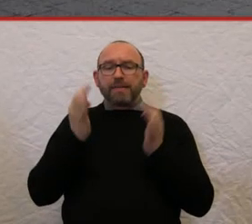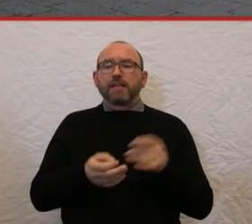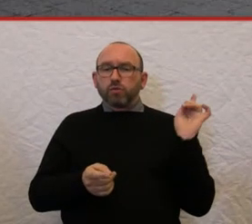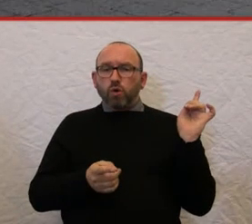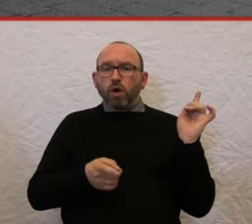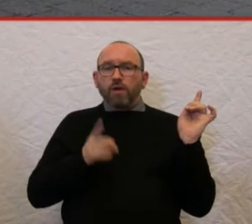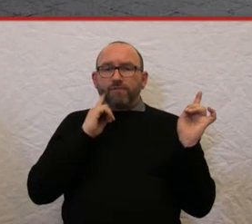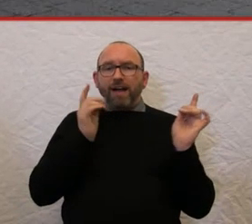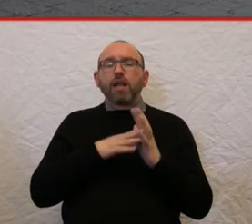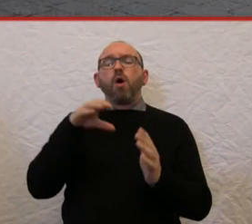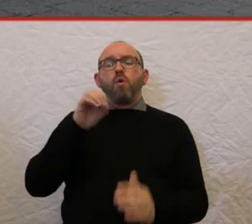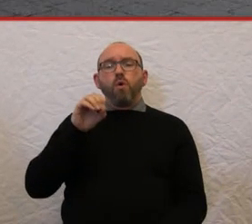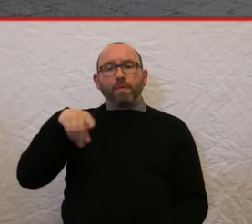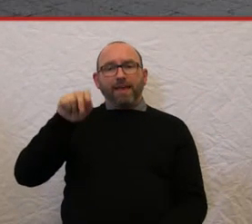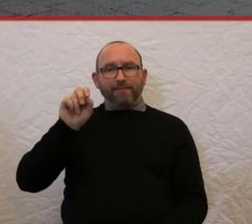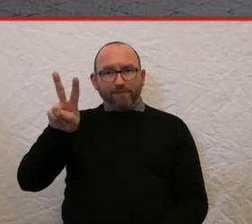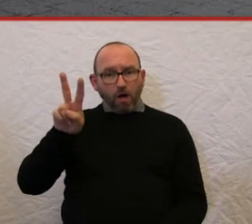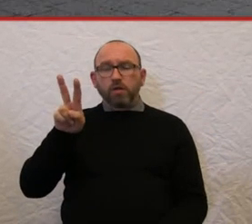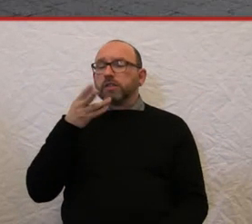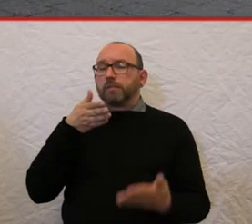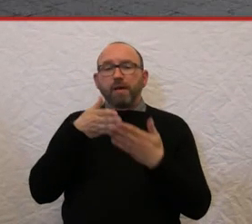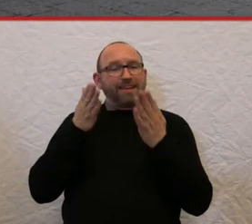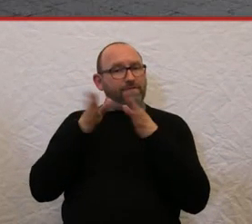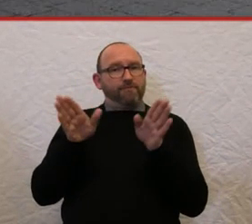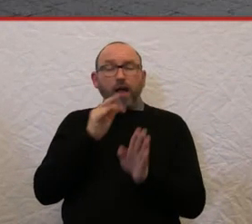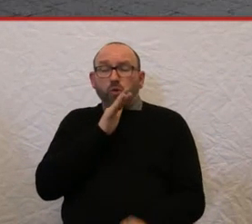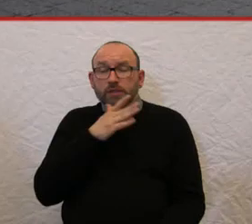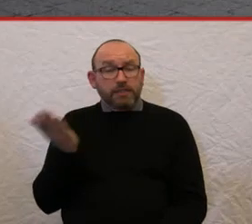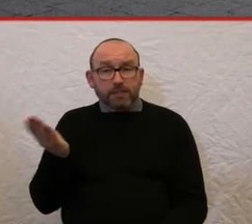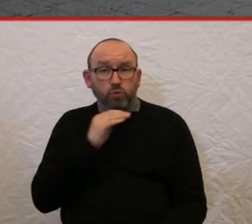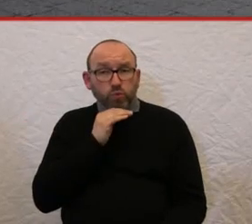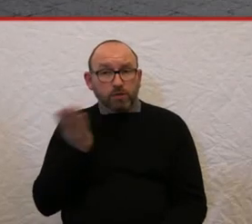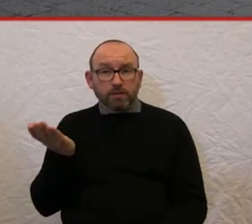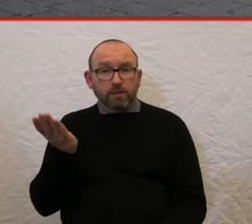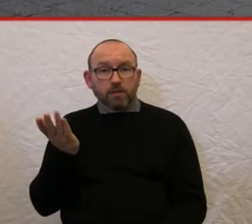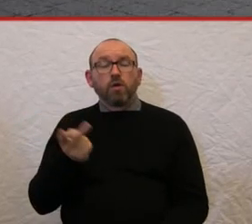Personalverkehr anscheinend immer noch nicht barrierefrei genug ist, beziehungsweise Kinder